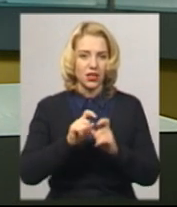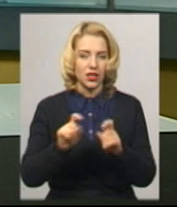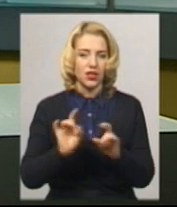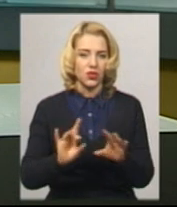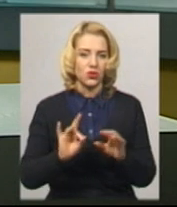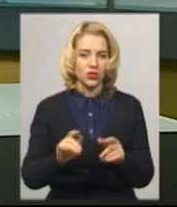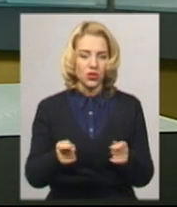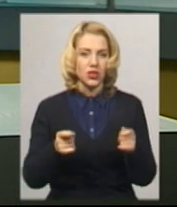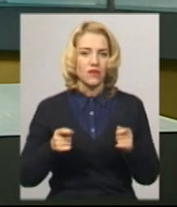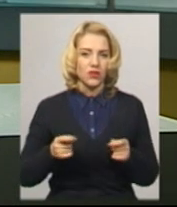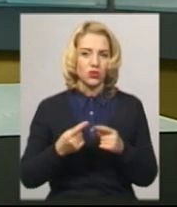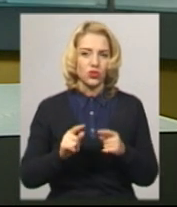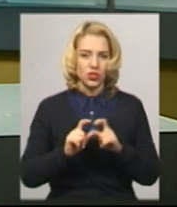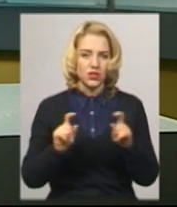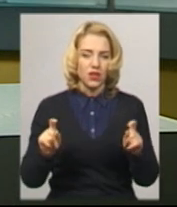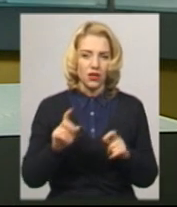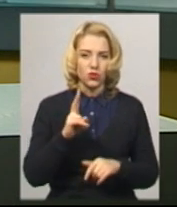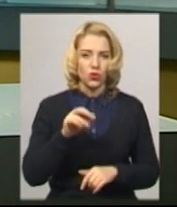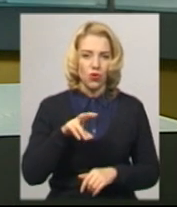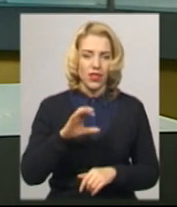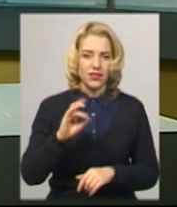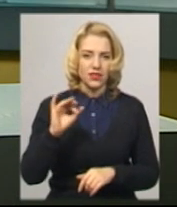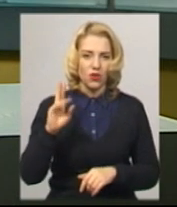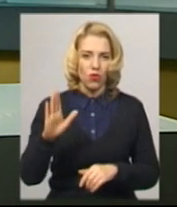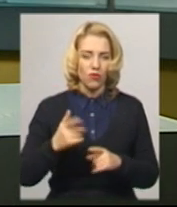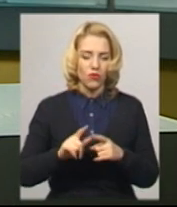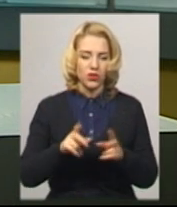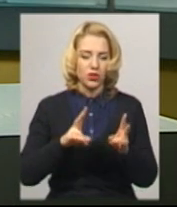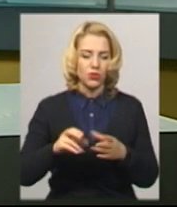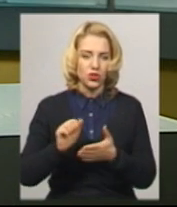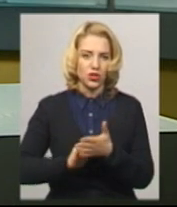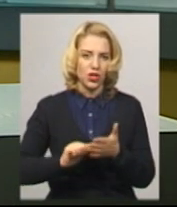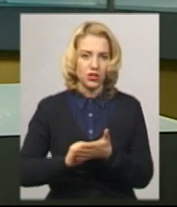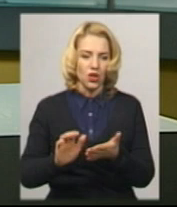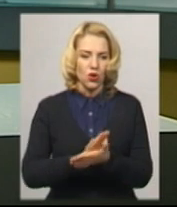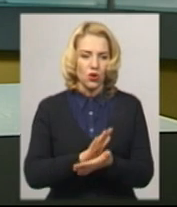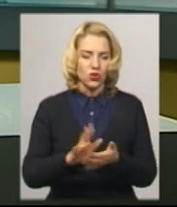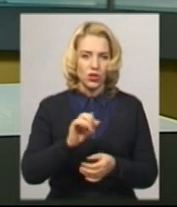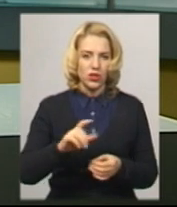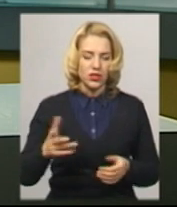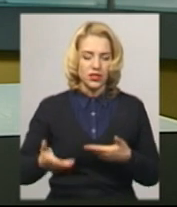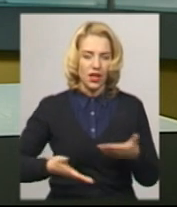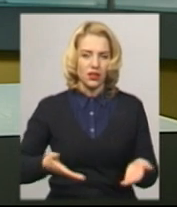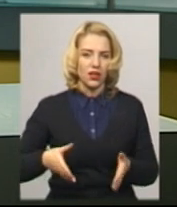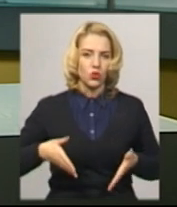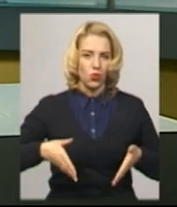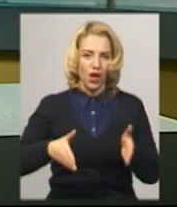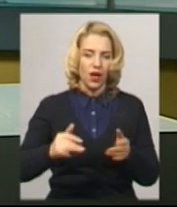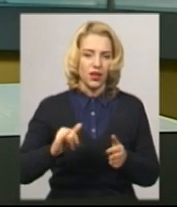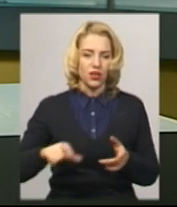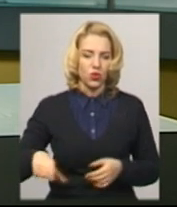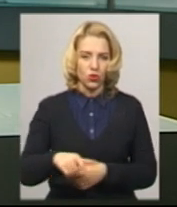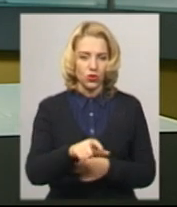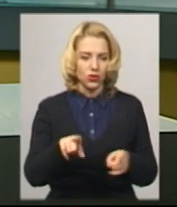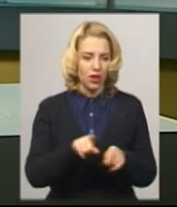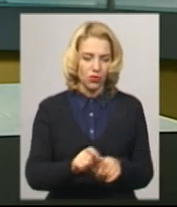вказаного медичного закладу Руслан Колесніков. Травмувалися вони через ожеледицю на тротуарах та дорогах. Додає, зазвичай таку